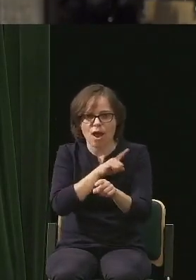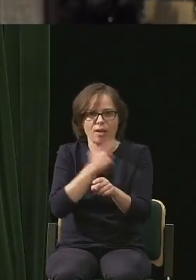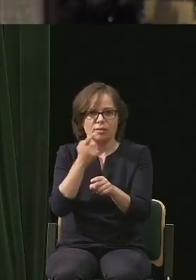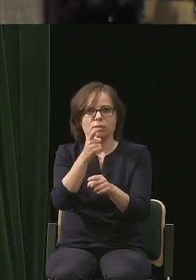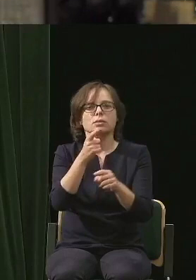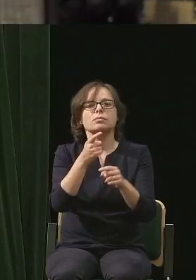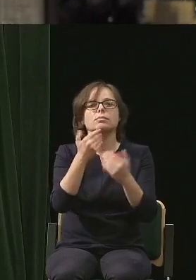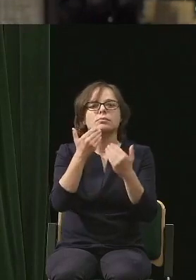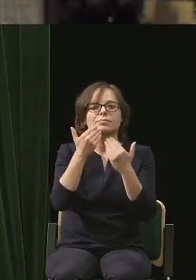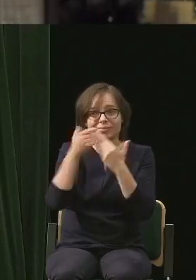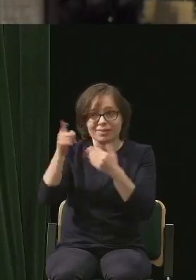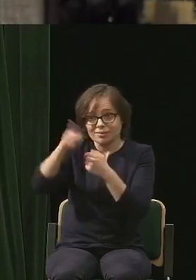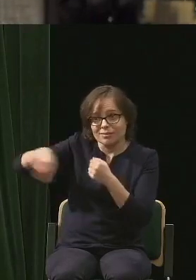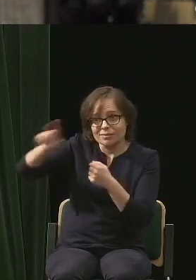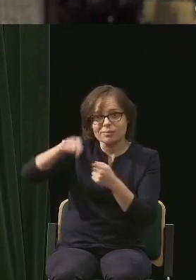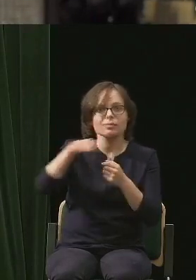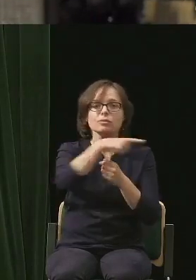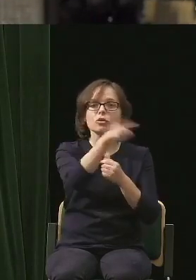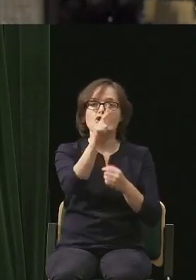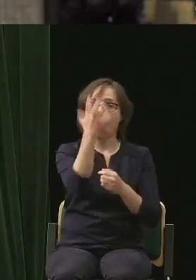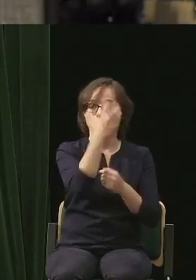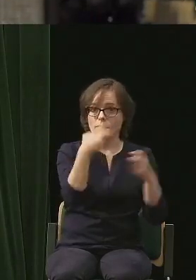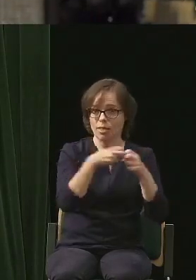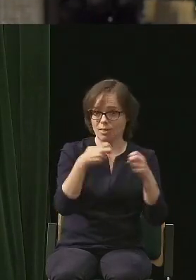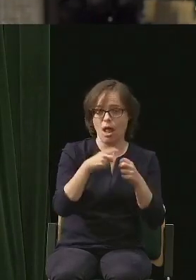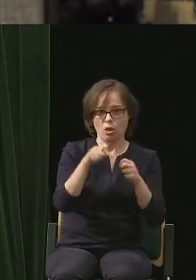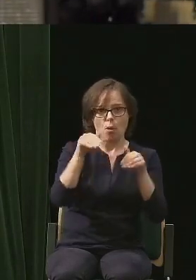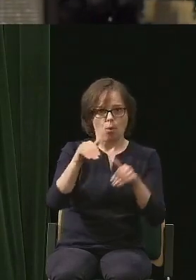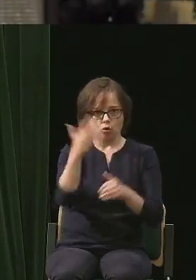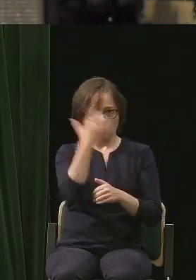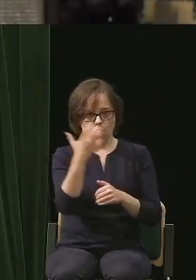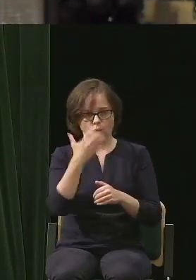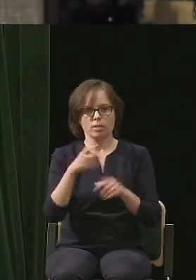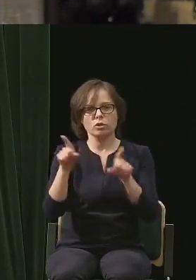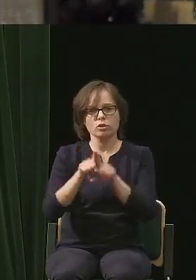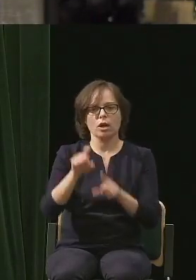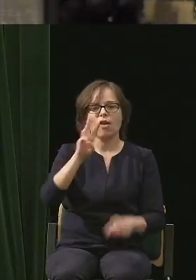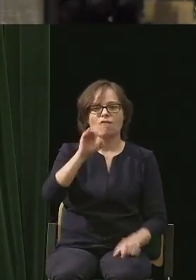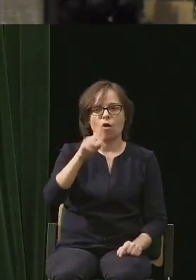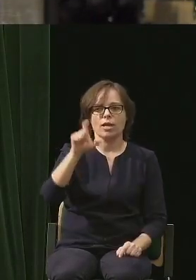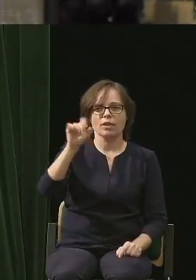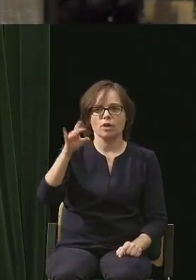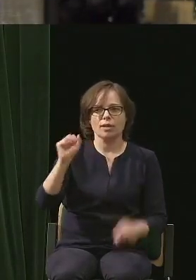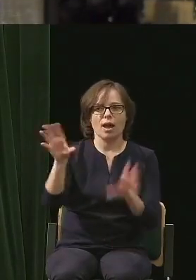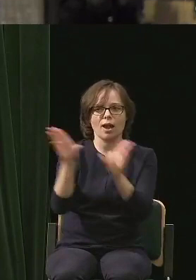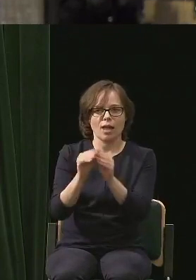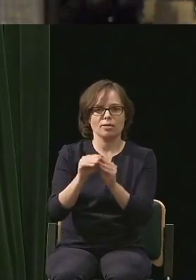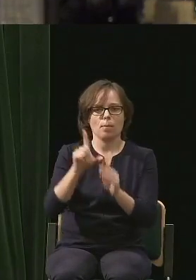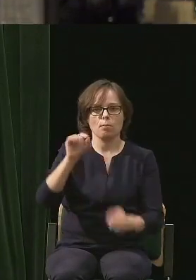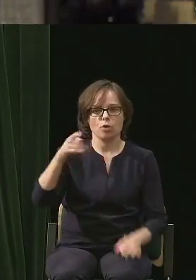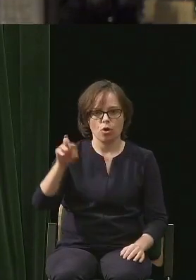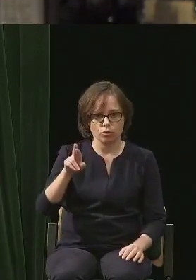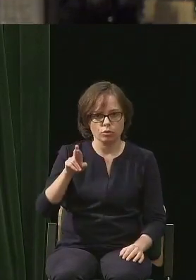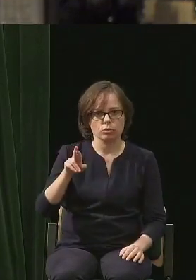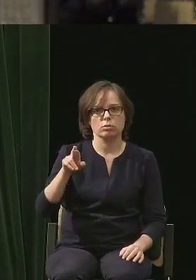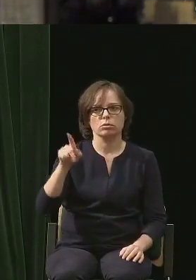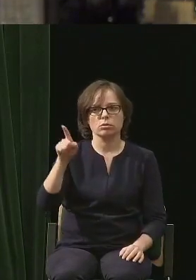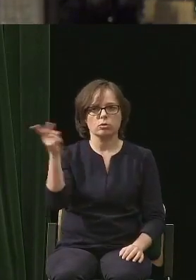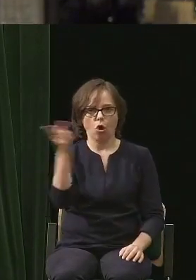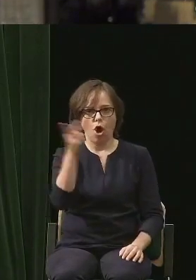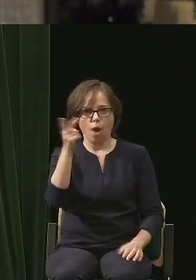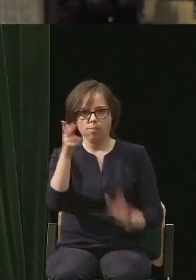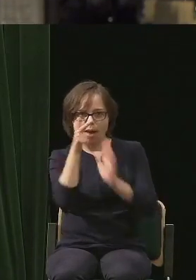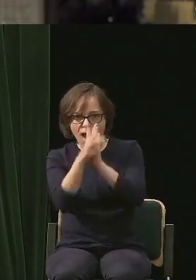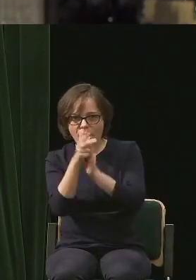pośrednictwem sieci mogli nas widzieć. Wspaniały Wojtek Ciejka z Piotrkiem, którzy stali za kamerami